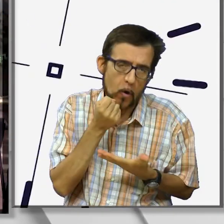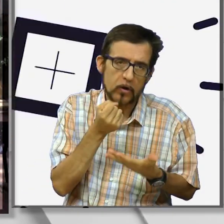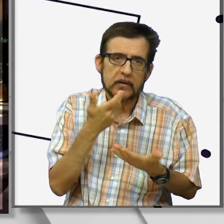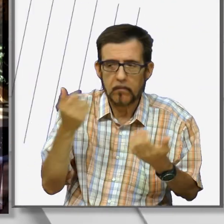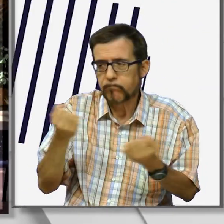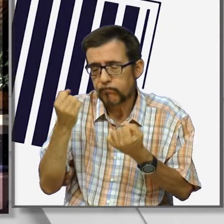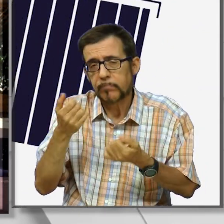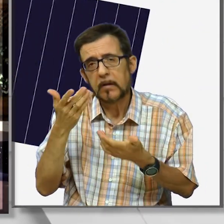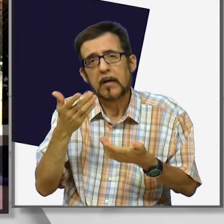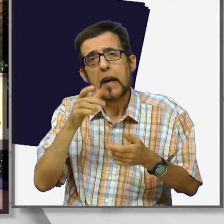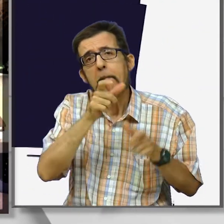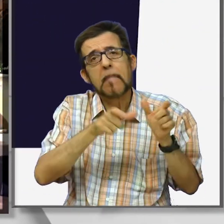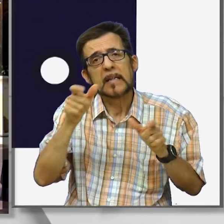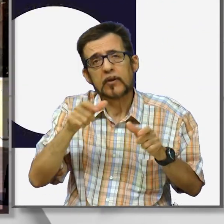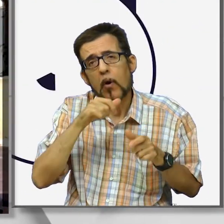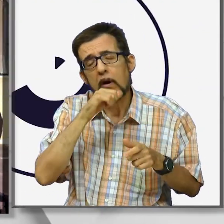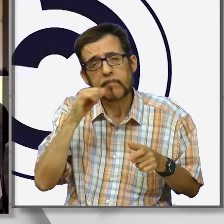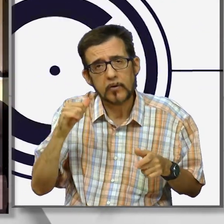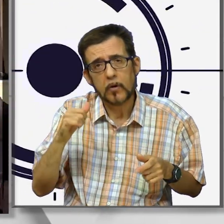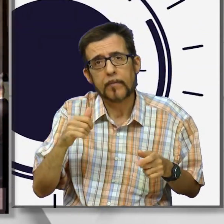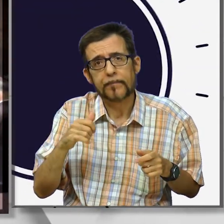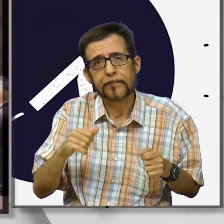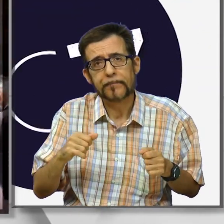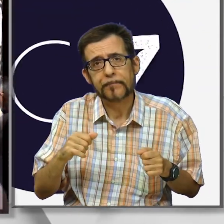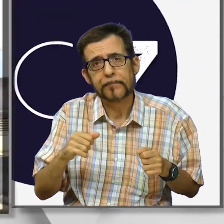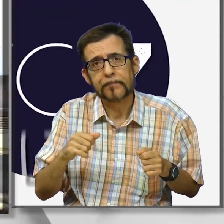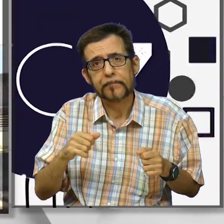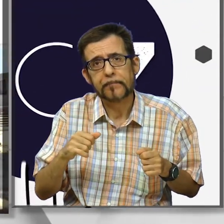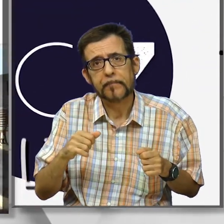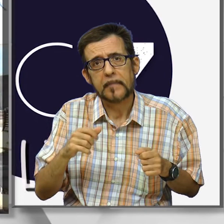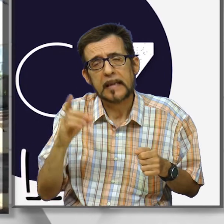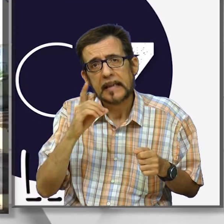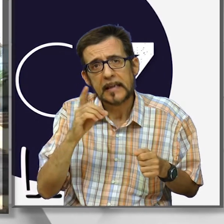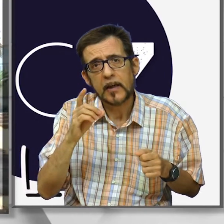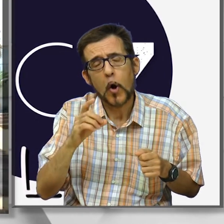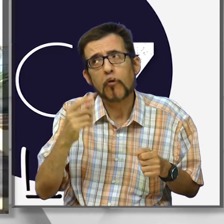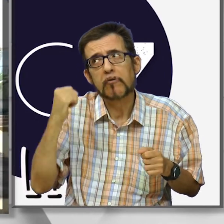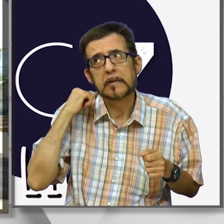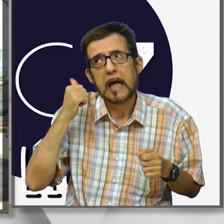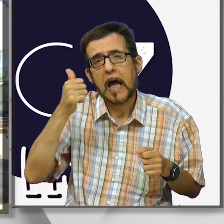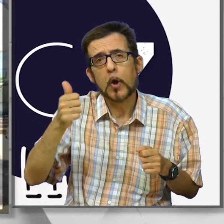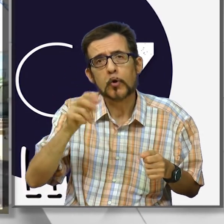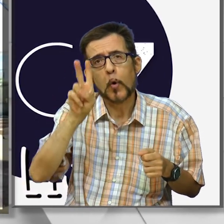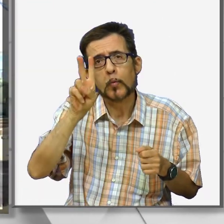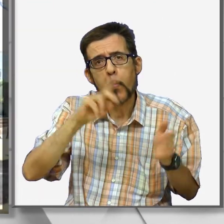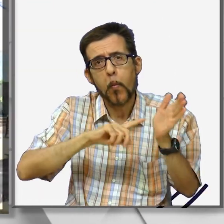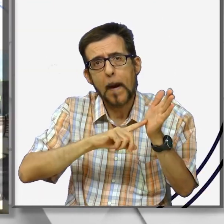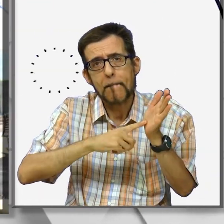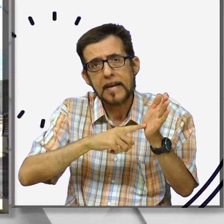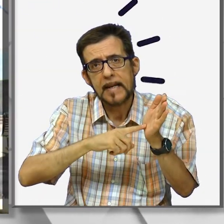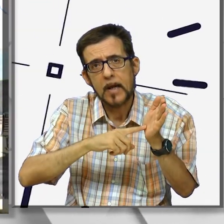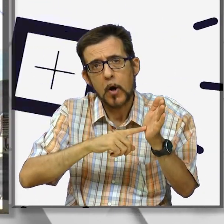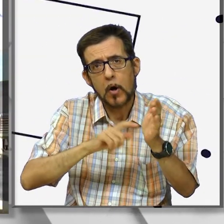soprattutto delle persone più bisognose. Lo scorso anno la Diocesi ha ricevuto quasi 2 milioni dal gettito IRPEF